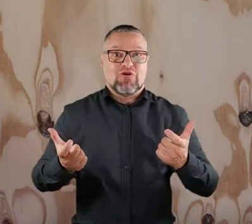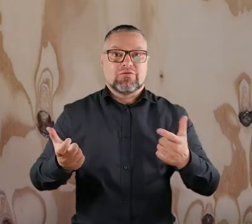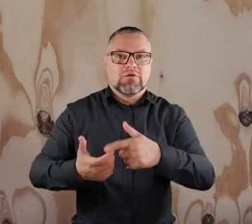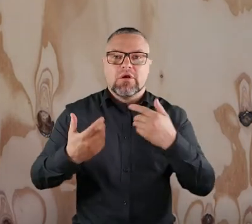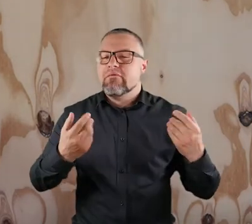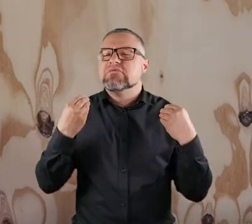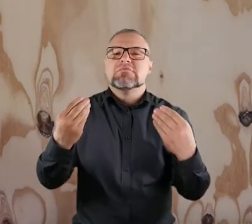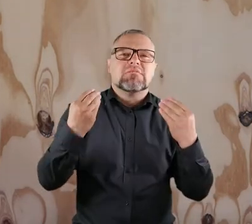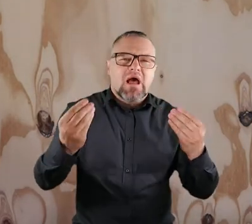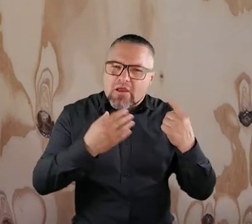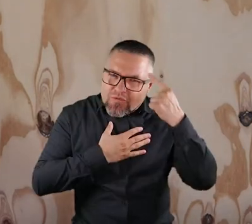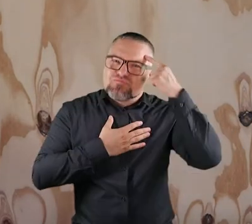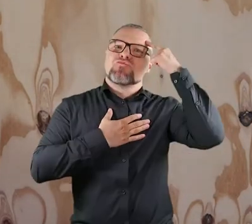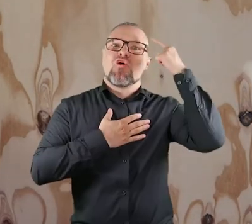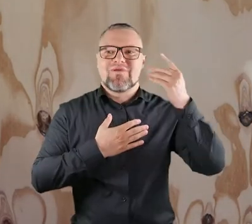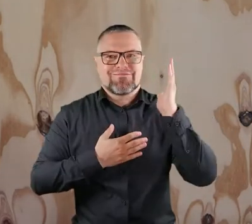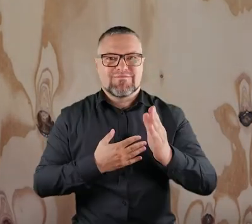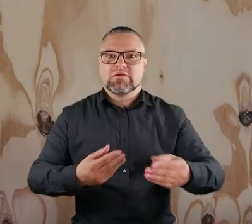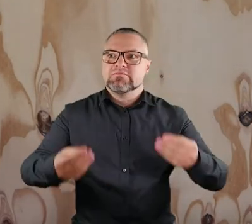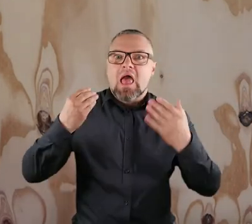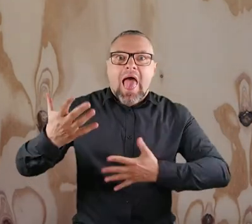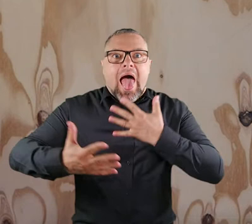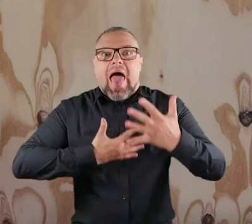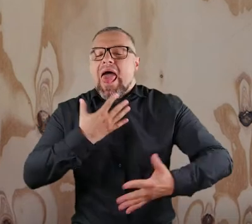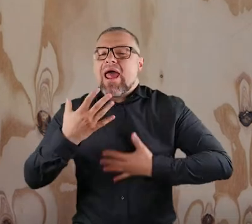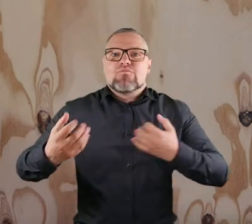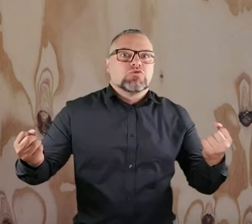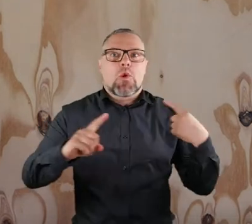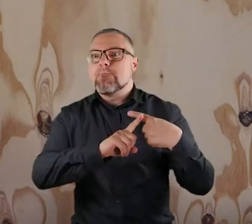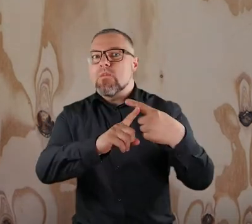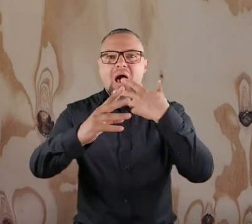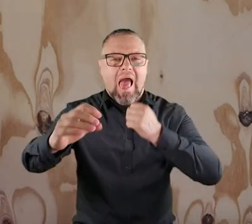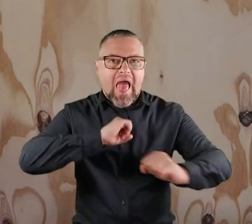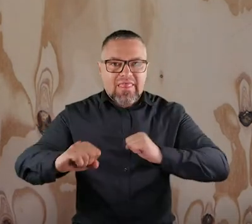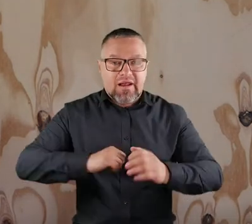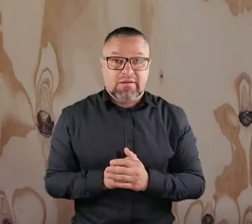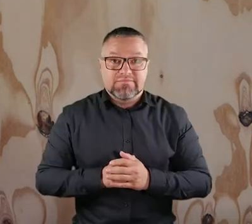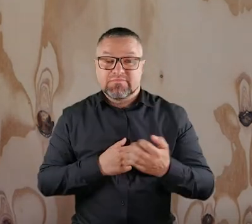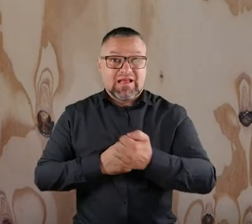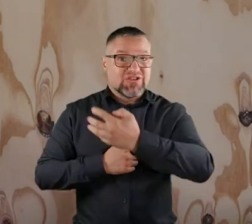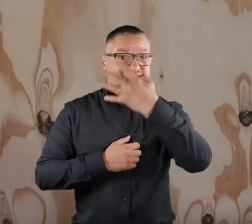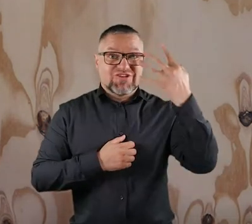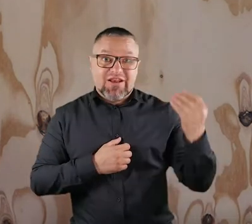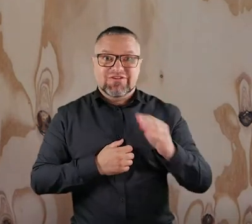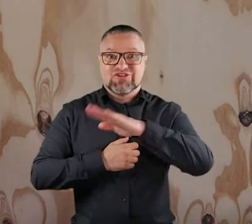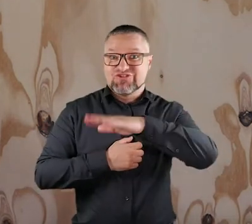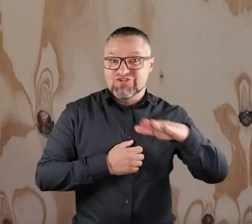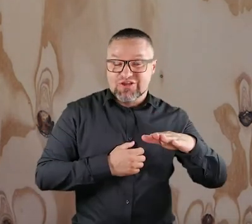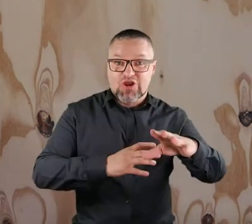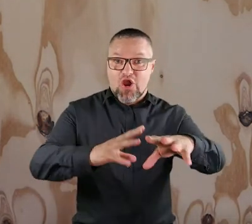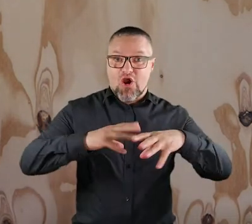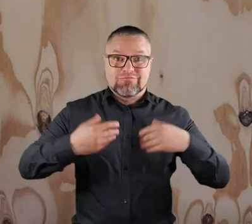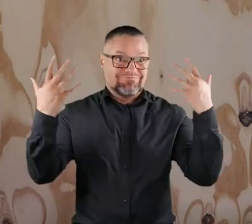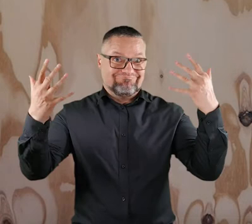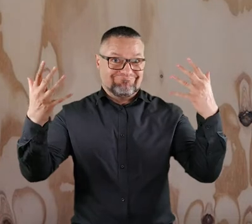Okraszonego ogromem wspomnień, niesamowitych emocji i masą pozytywnej energii. Na cztery dni dzieci